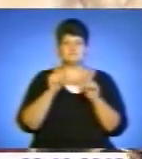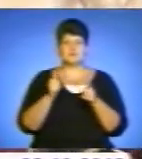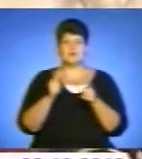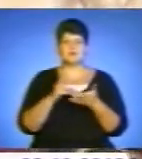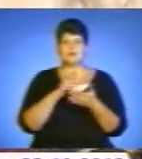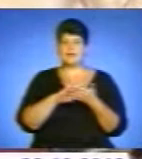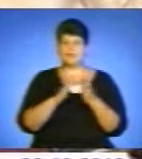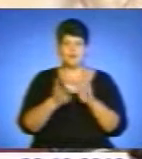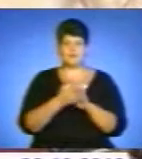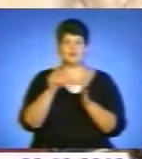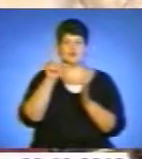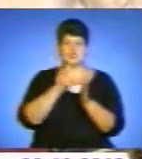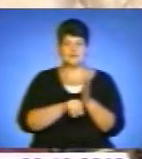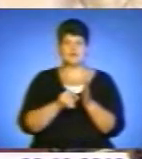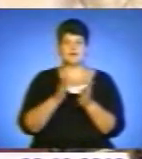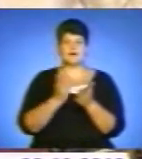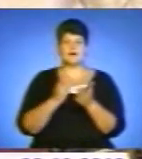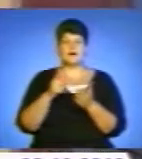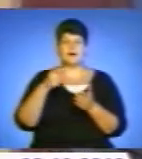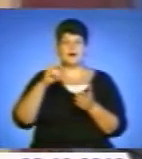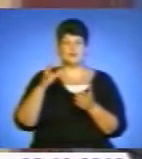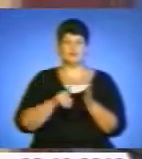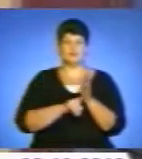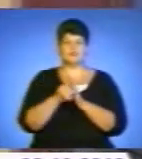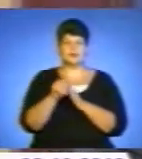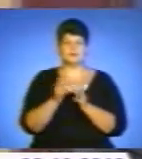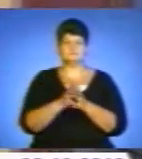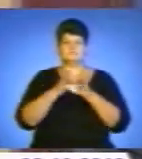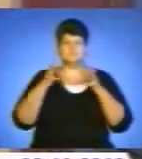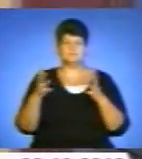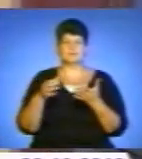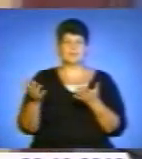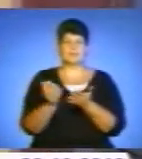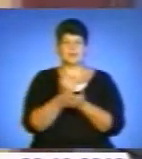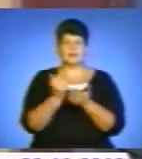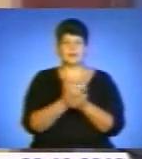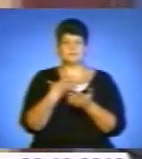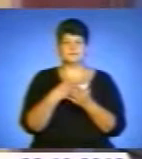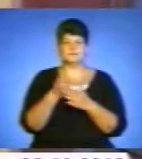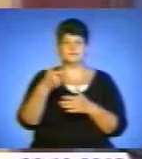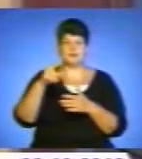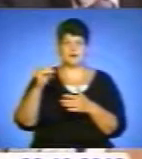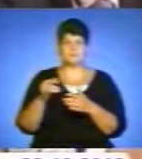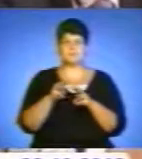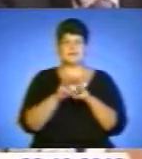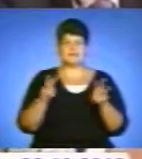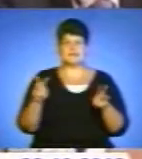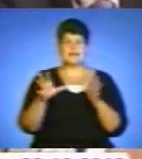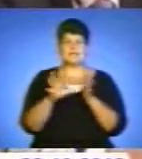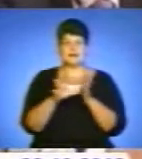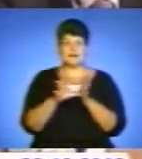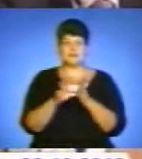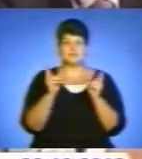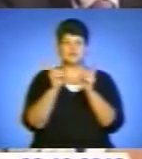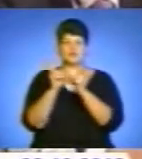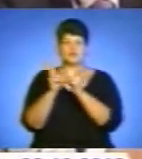здешевлення газу, почала енергійніше запроваджувати реформу в енергетичному секторі. Міністр енергетики Юрій Бойко під час зустрічі